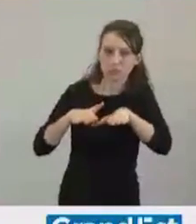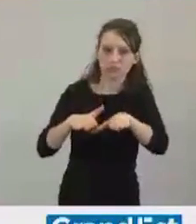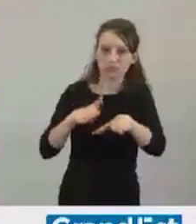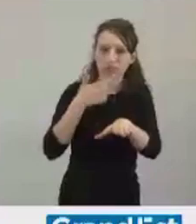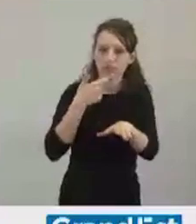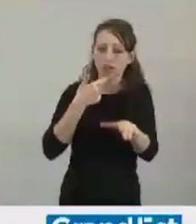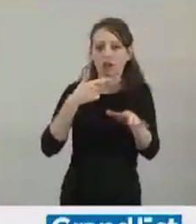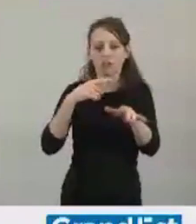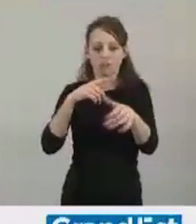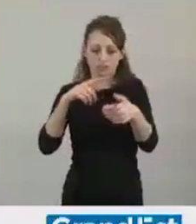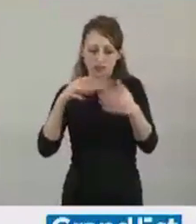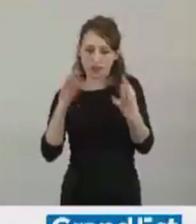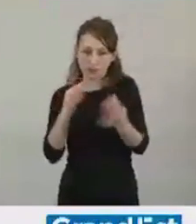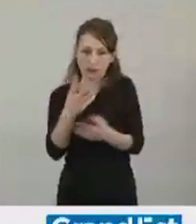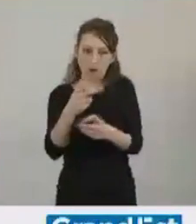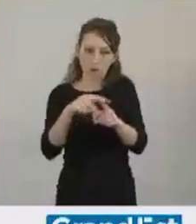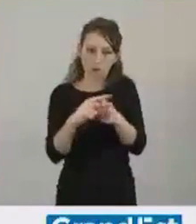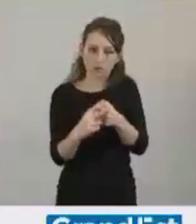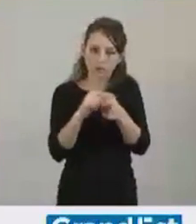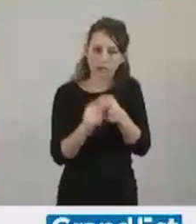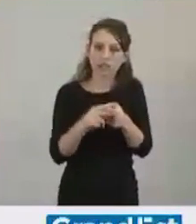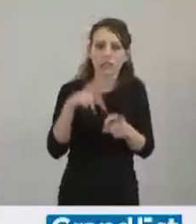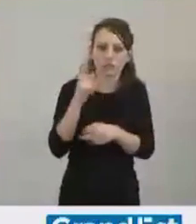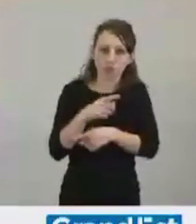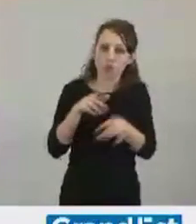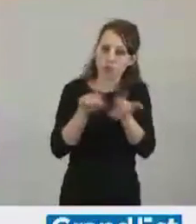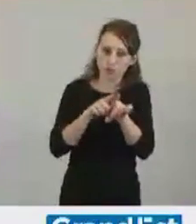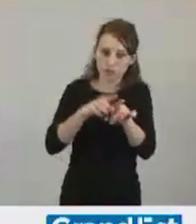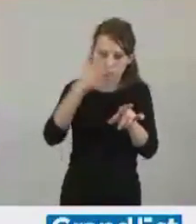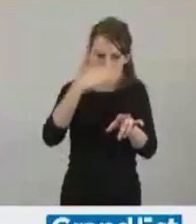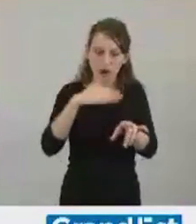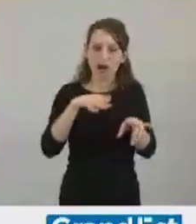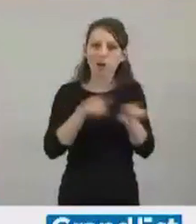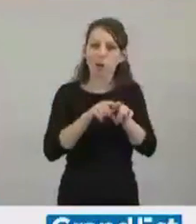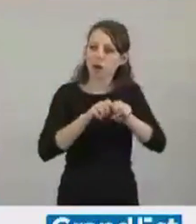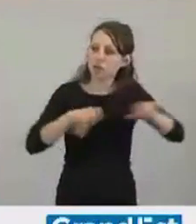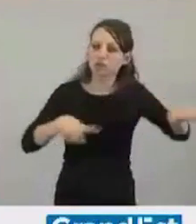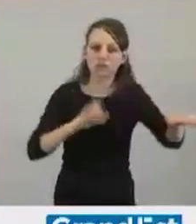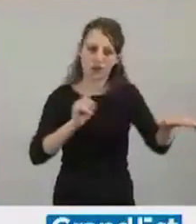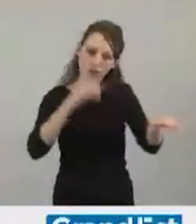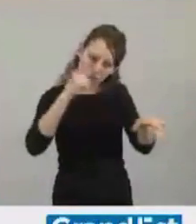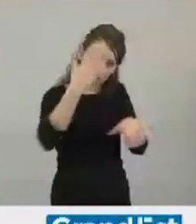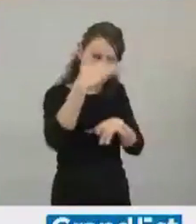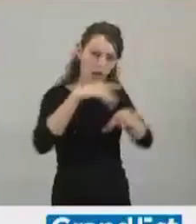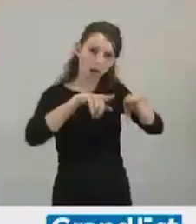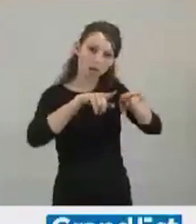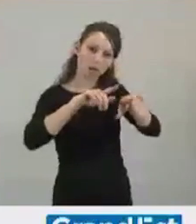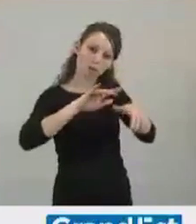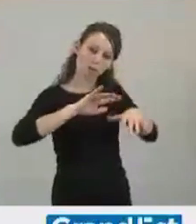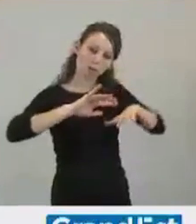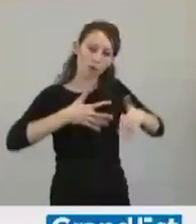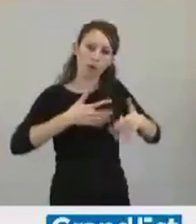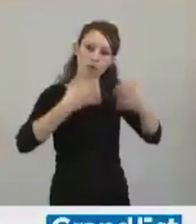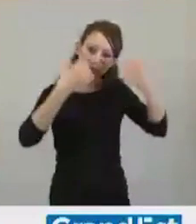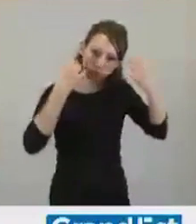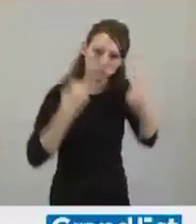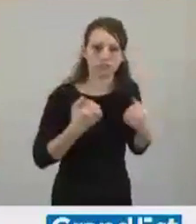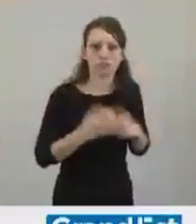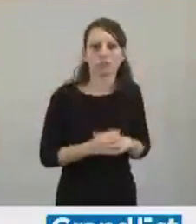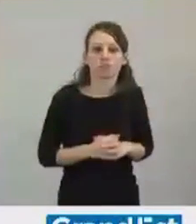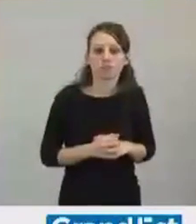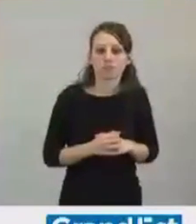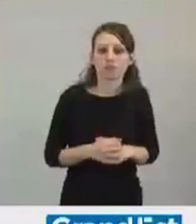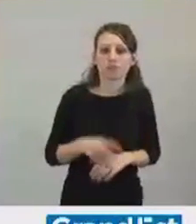réfléchir à savoir comment on va les étendre, il s'agit de savoir comment on va les renforcer, comment est qu'ils peuvent trouver un éco-positif. Et on ne peut pas imaginer sur les